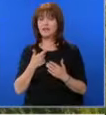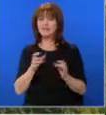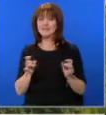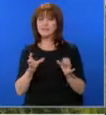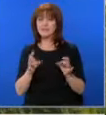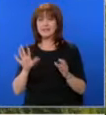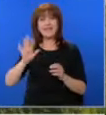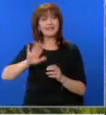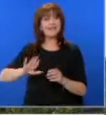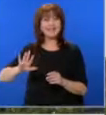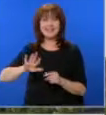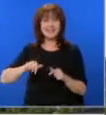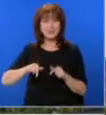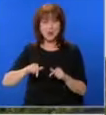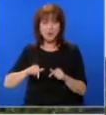средата на сезона.